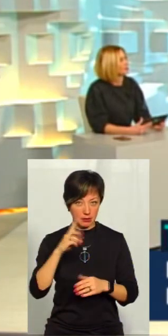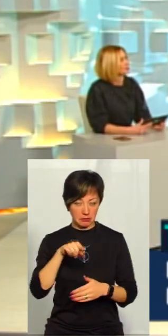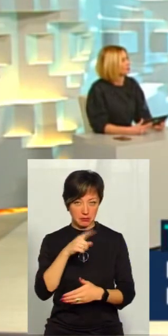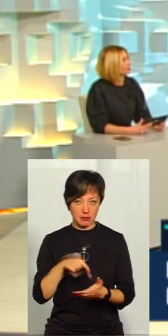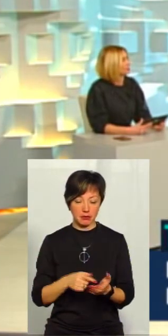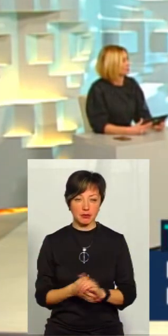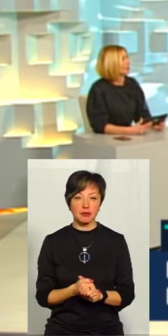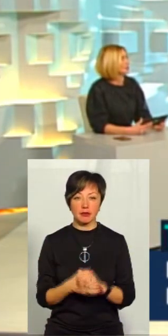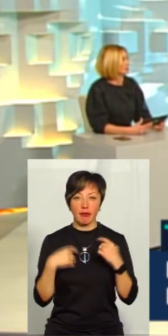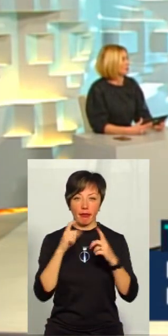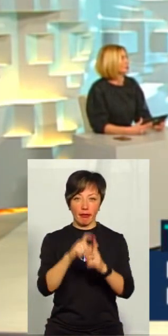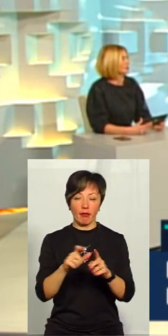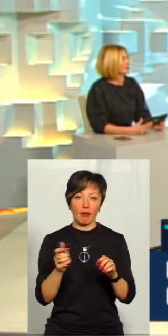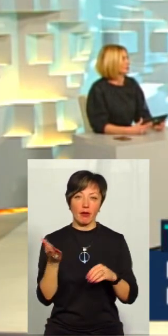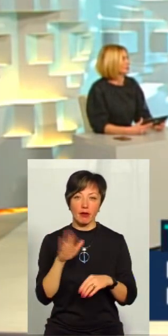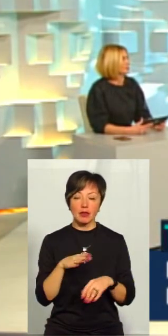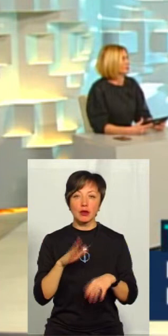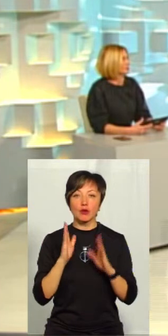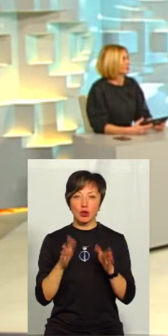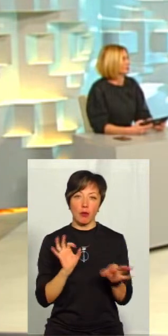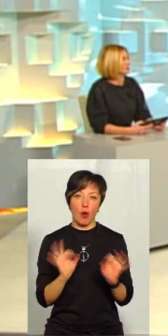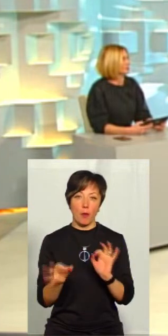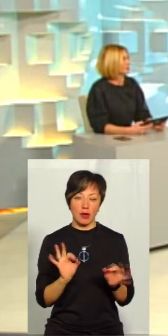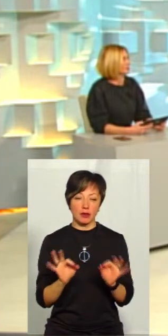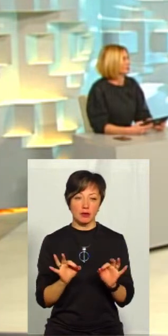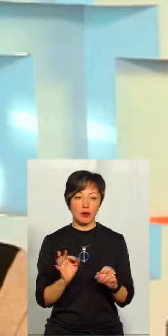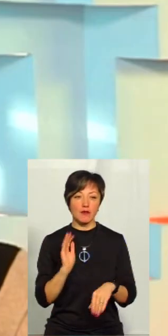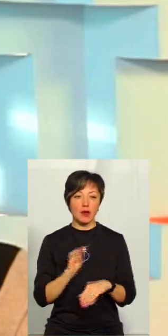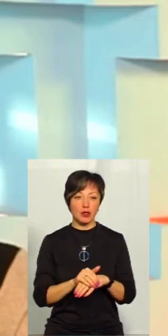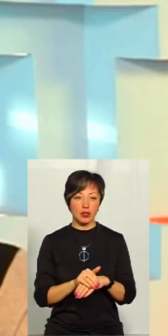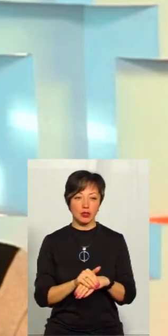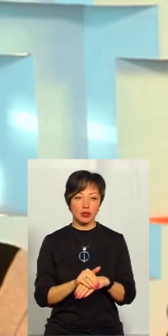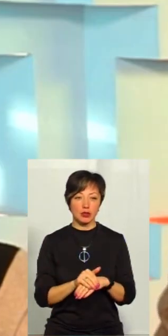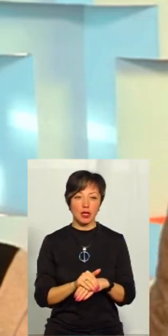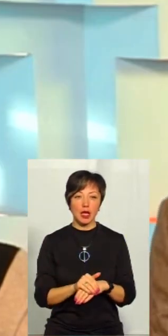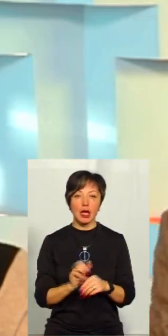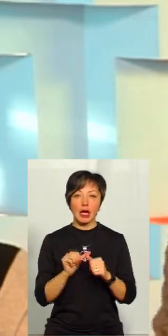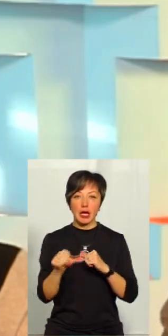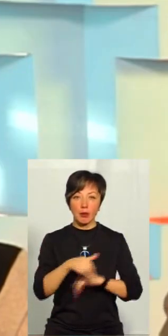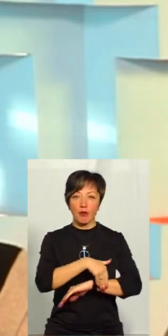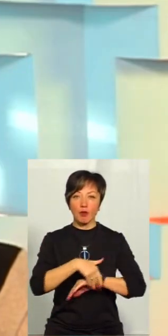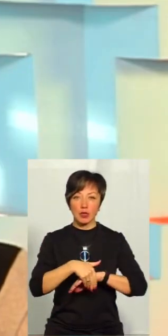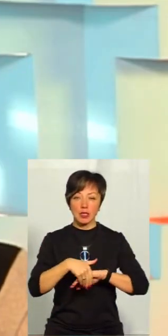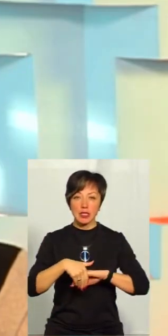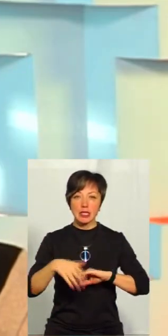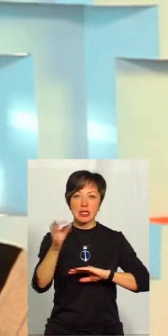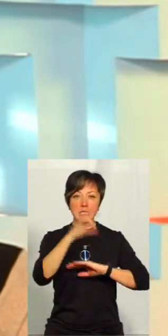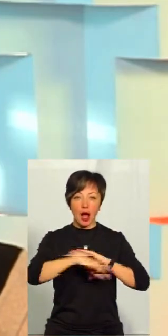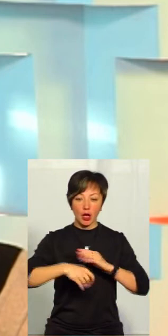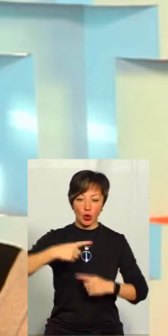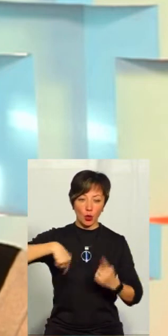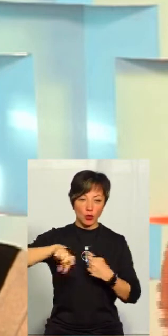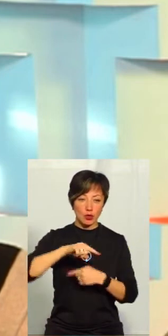Хмельницьким? Можна я? Давайте будемо об'єктивними. Фактично, крім вулиці Західна Окружна, де ходить